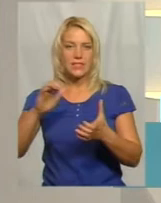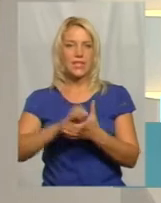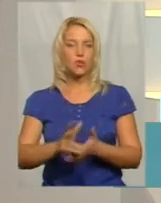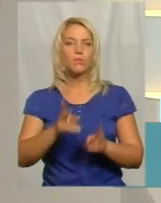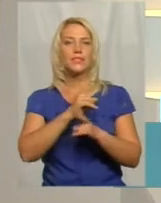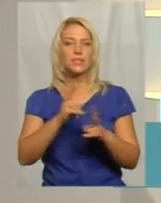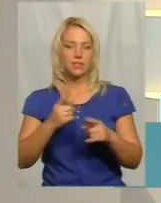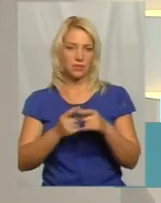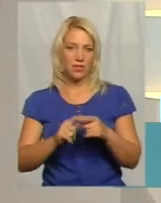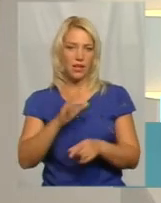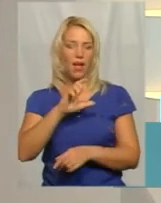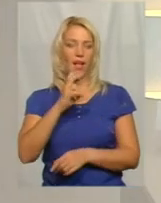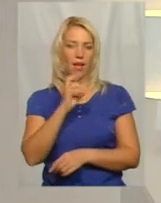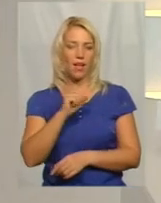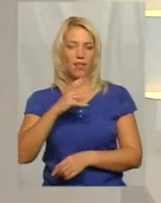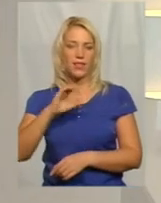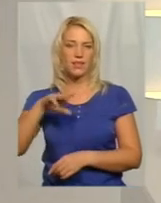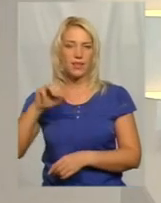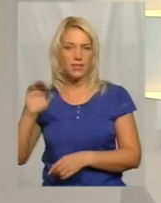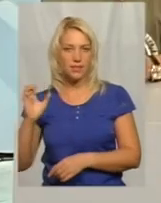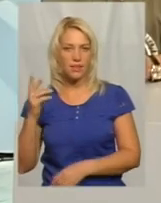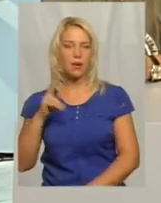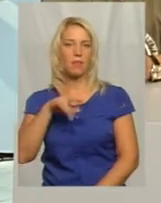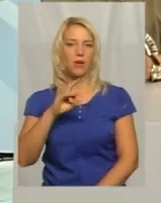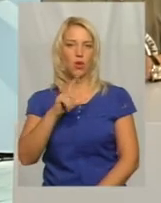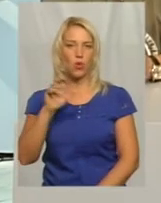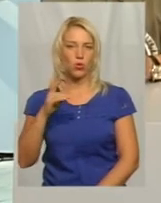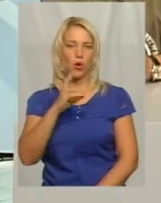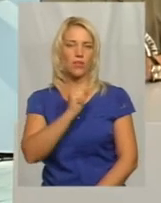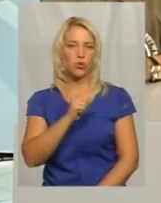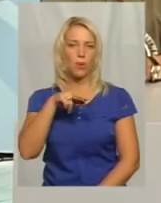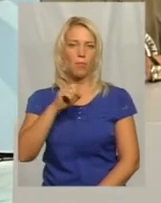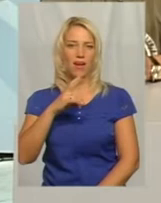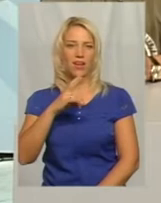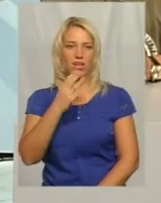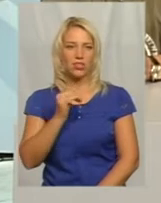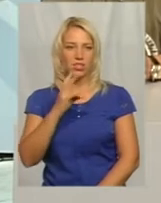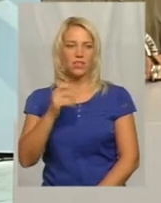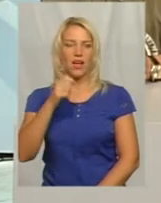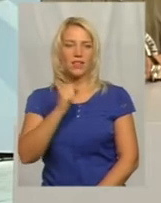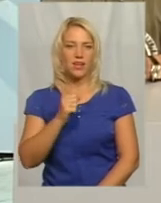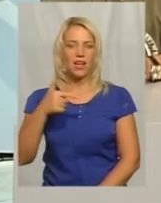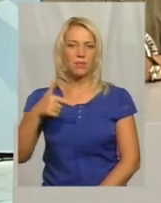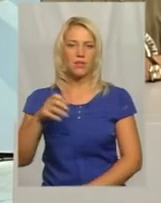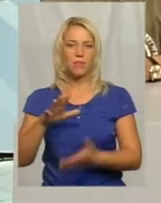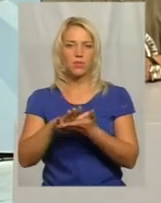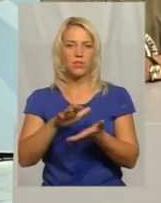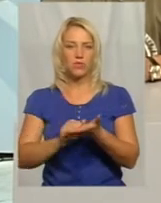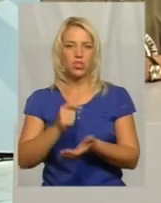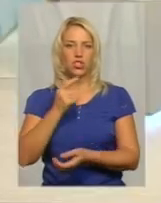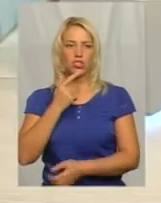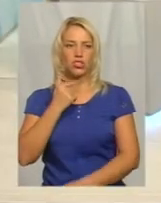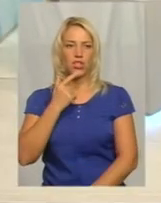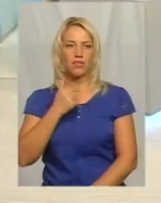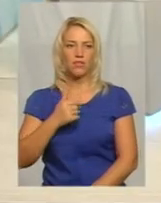ким? З Анастасією Приходько, Анатолієм Пашиніним та Андрієм Гергетом. Більш відомим за позивним червень. Андрій